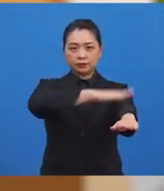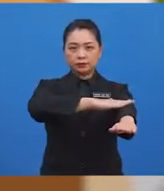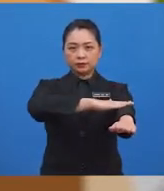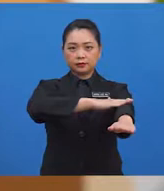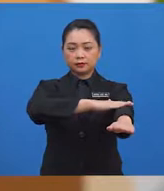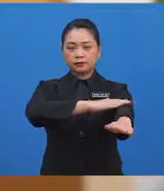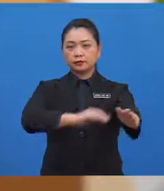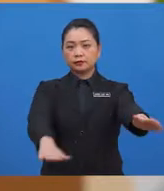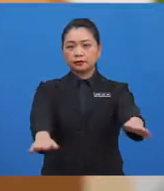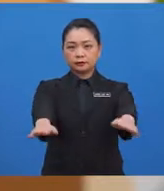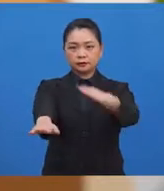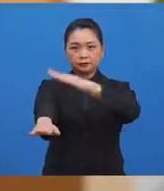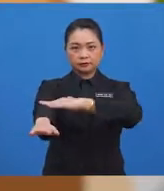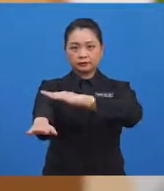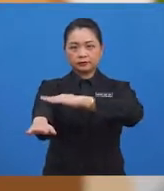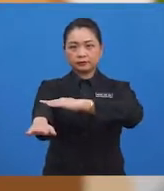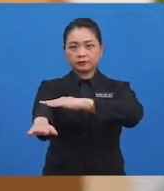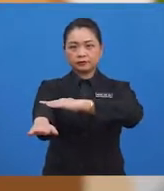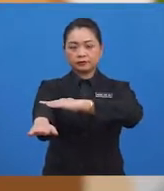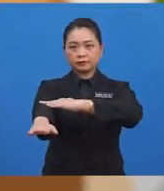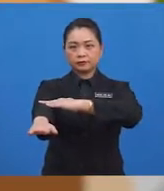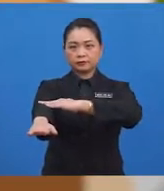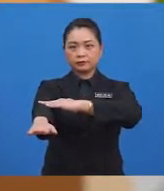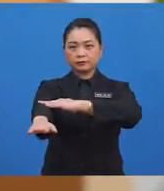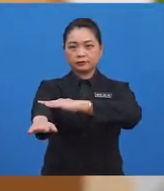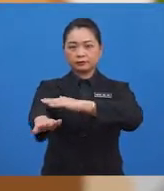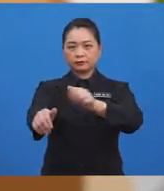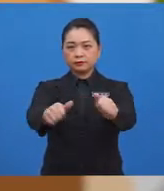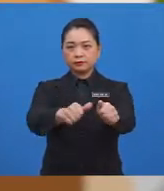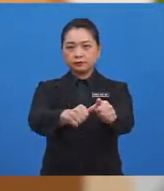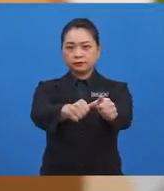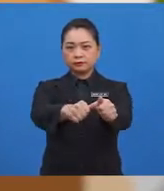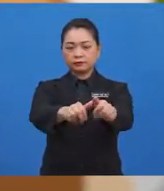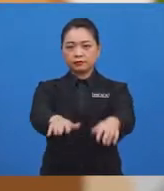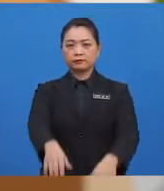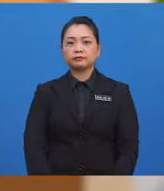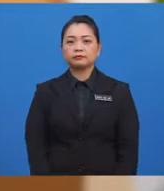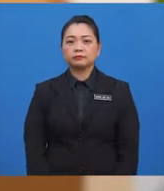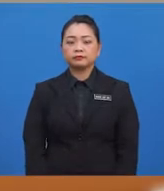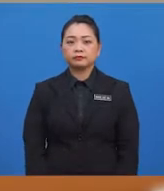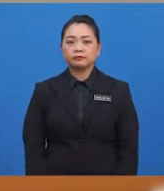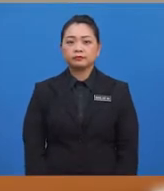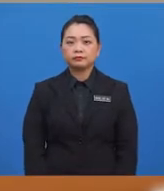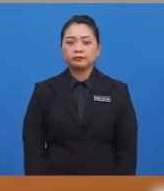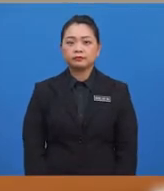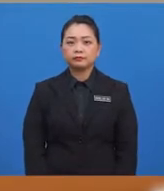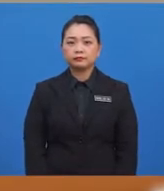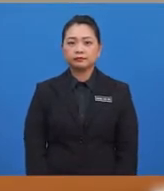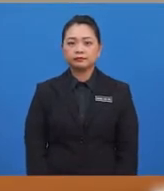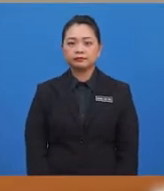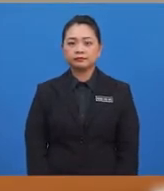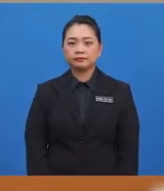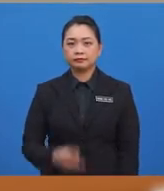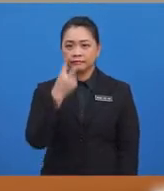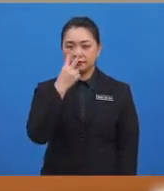tangan kanan ke kiri. Silang tangan kiri ke kanan. Itu garis serenjang. Kita ulang sekali